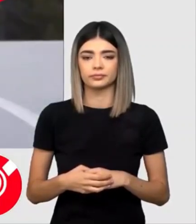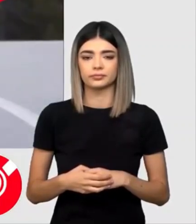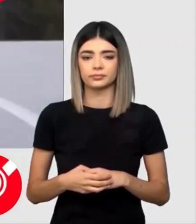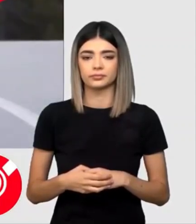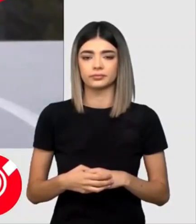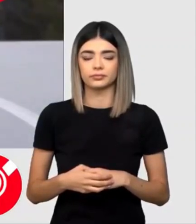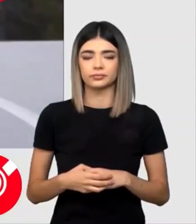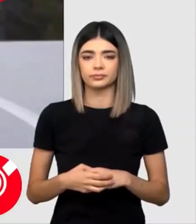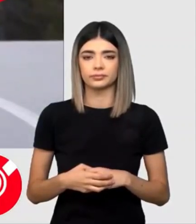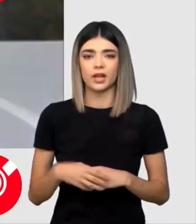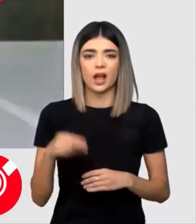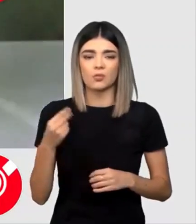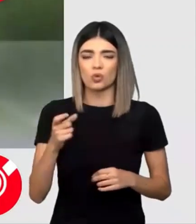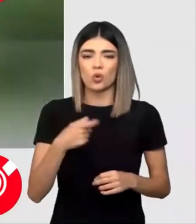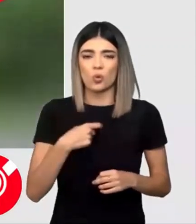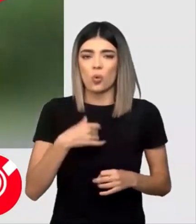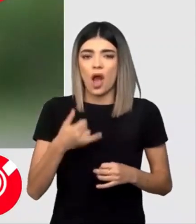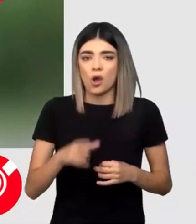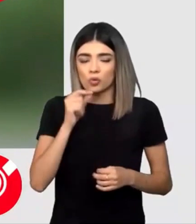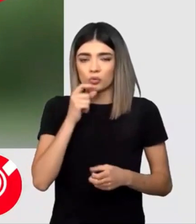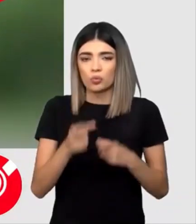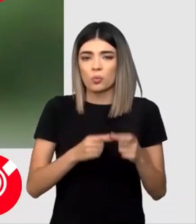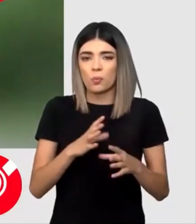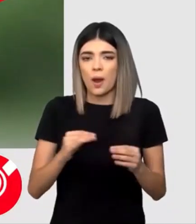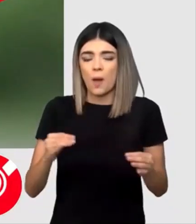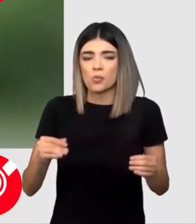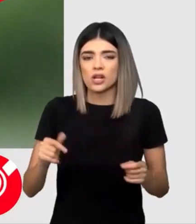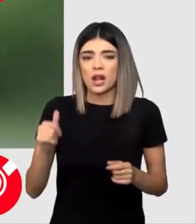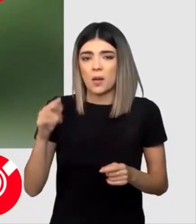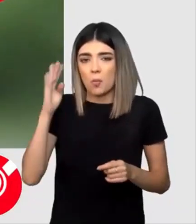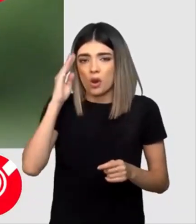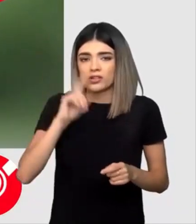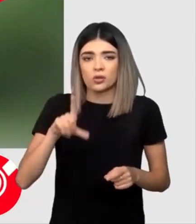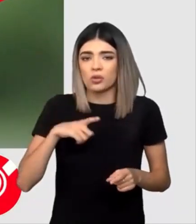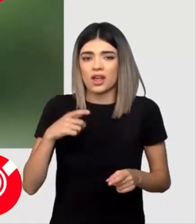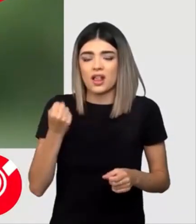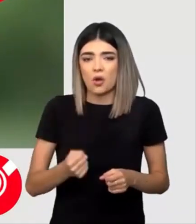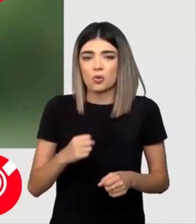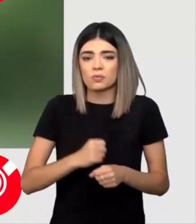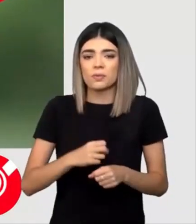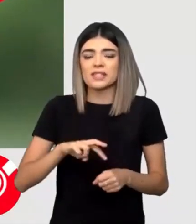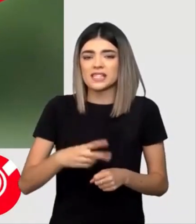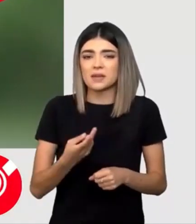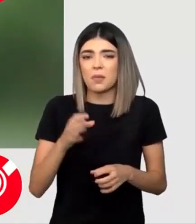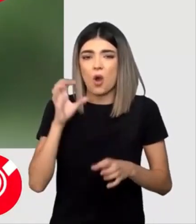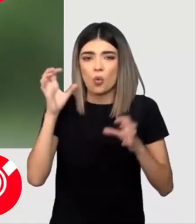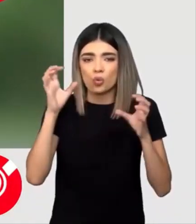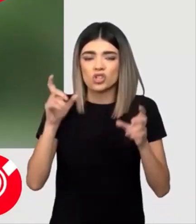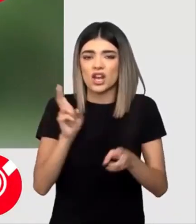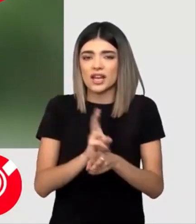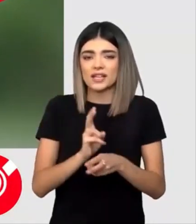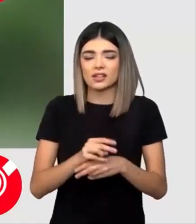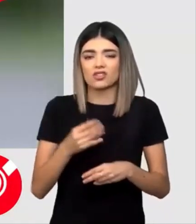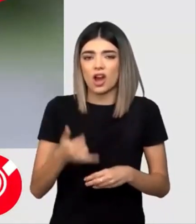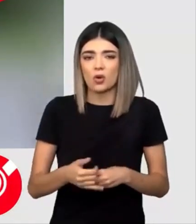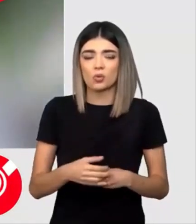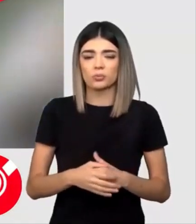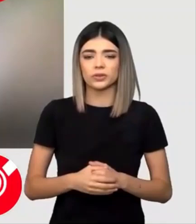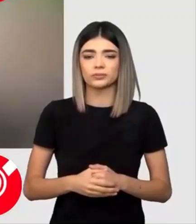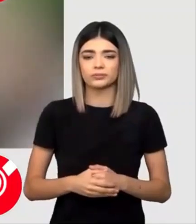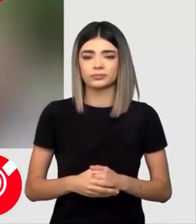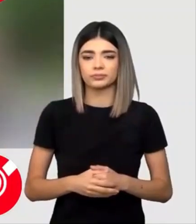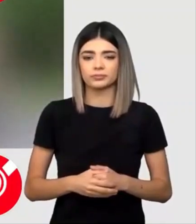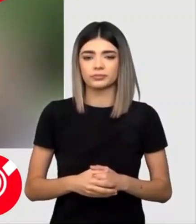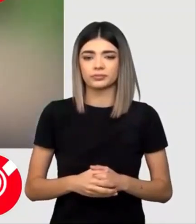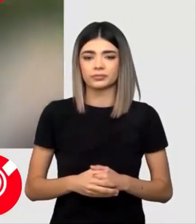comunice pentru că planul nu a fost implementat. Deci, practic, autoritățile nu au făcut nimic pentru conservarea speciei. Ce ar fi trebuit să facă? Ar fi